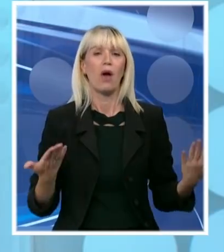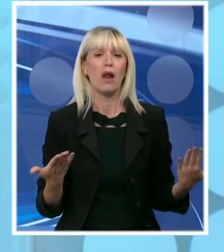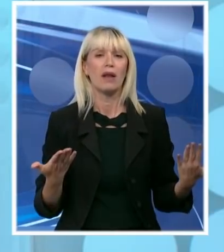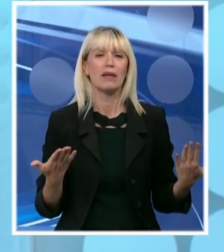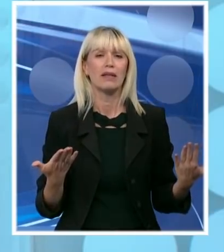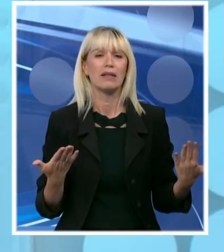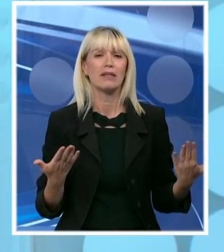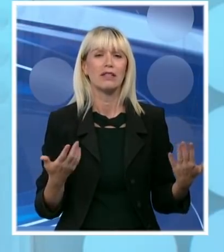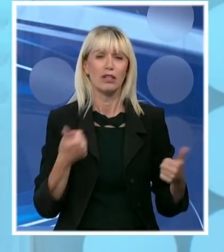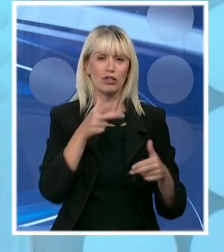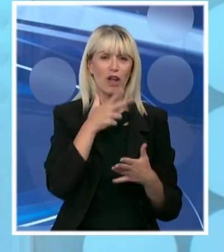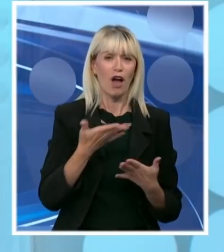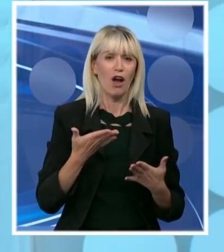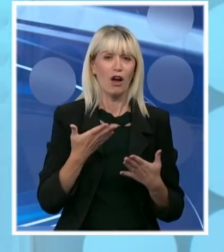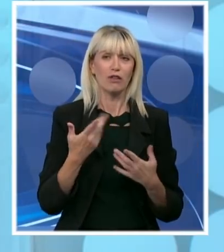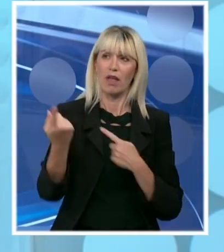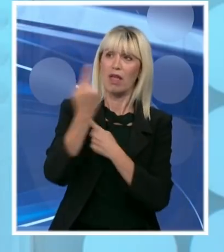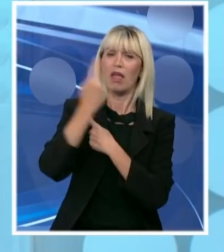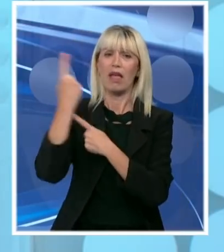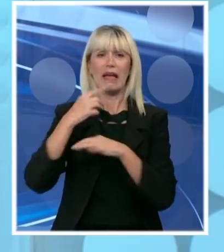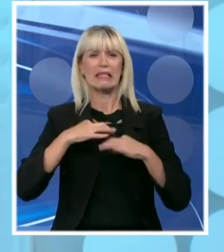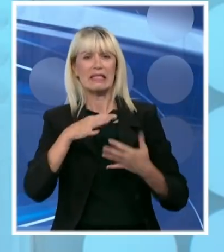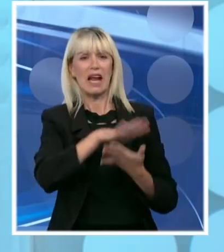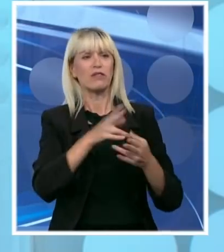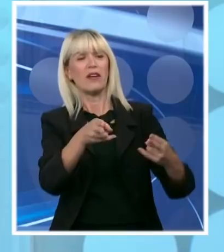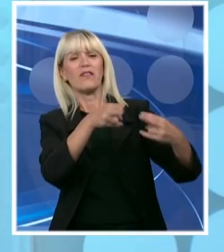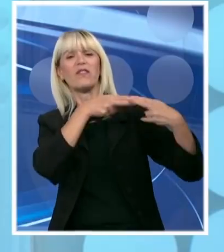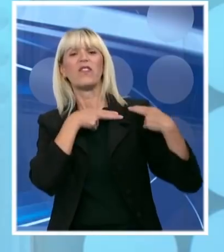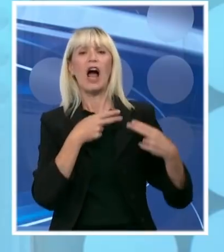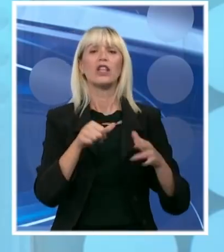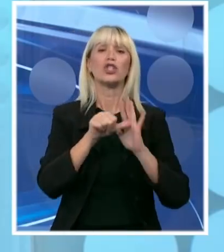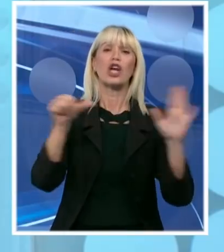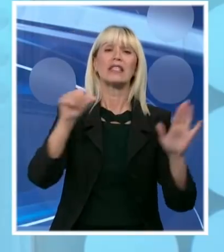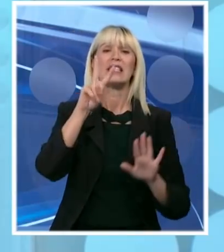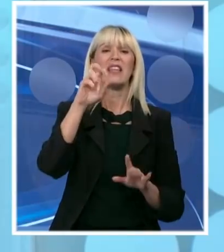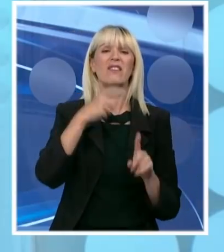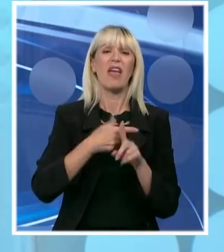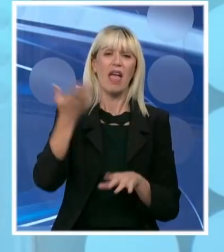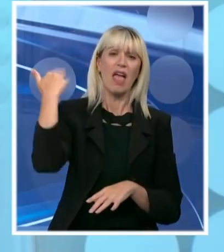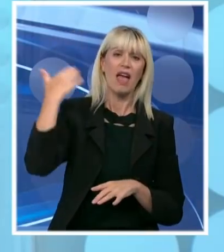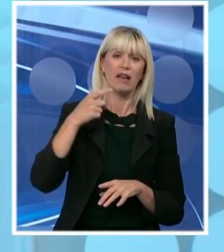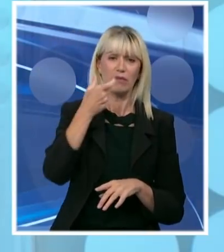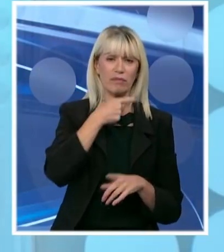Da nam vedrite i oblačite po zdravstvu i da nam svratite u 16. vek tamo gde smo bili u vaše vreme.